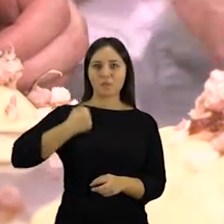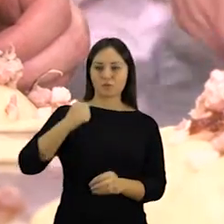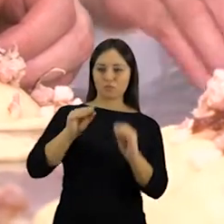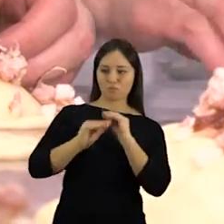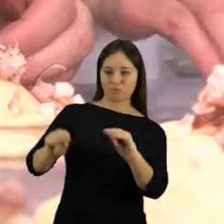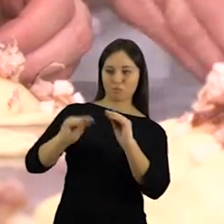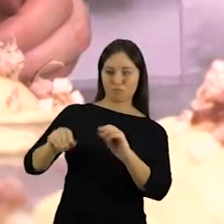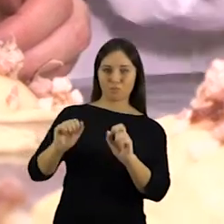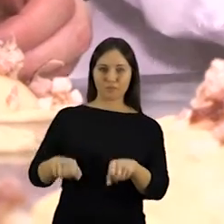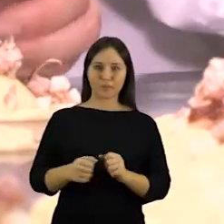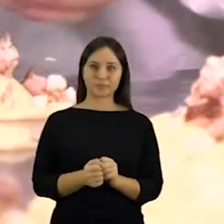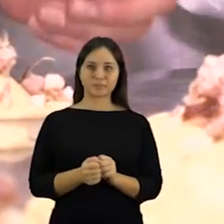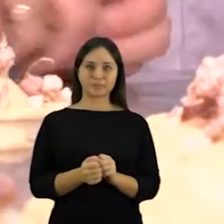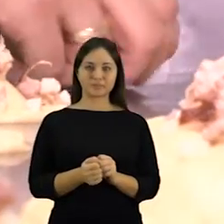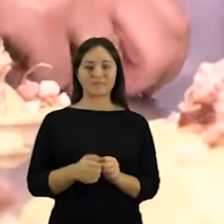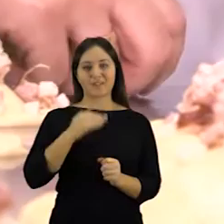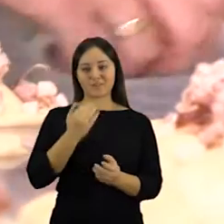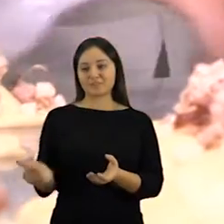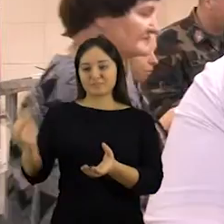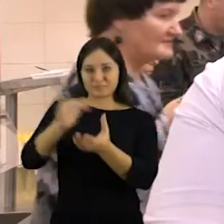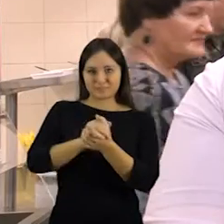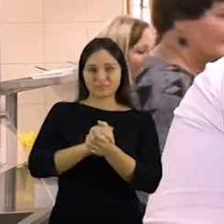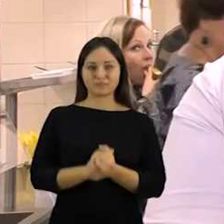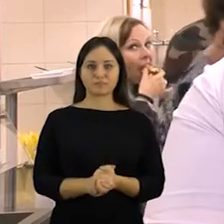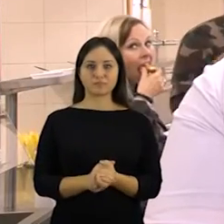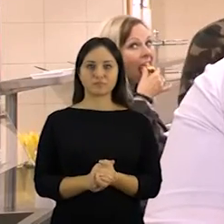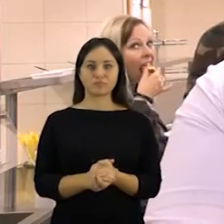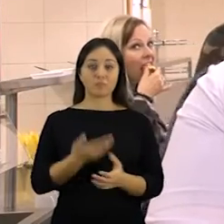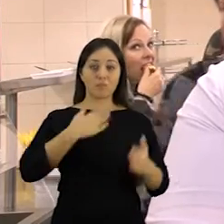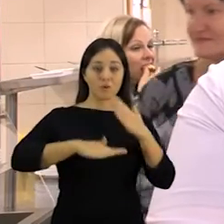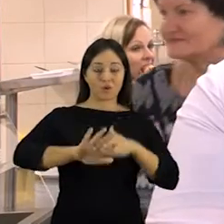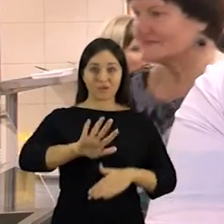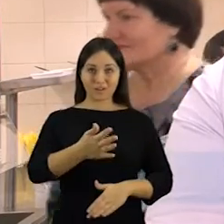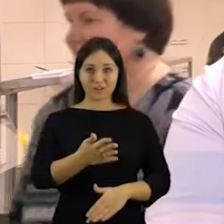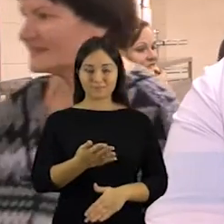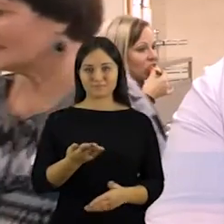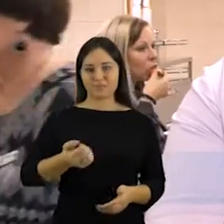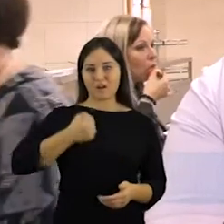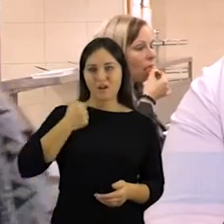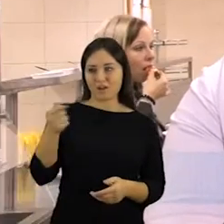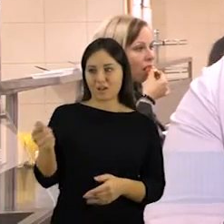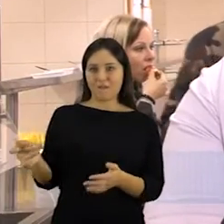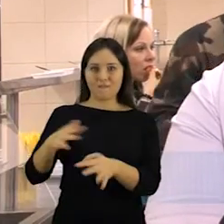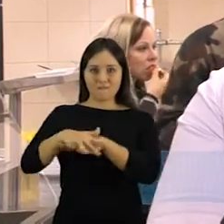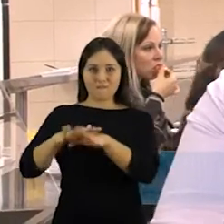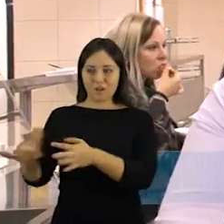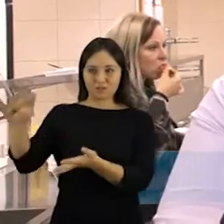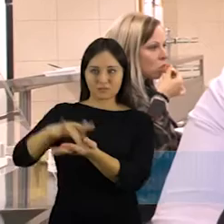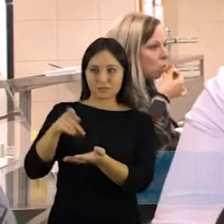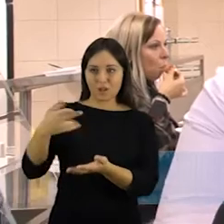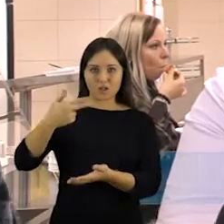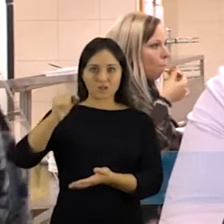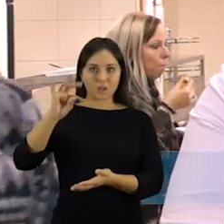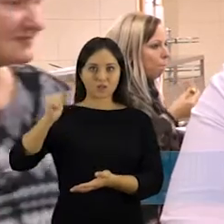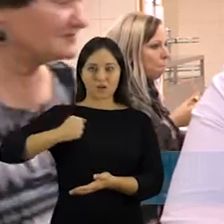subtilybių. Malonioji šventės dalis draugystė. Pirmiausia labai malonu, kad kariai iš Vengrijos, NATO kariai,